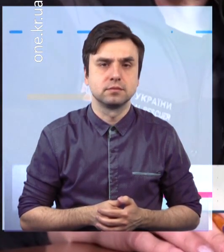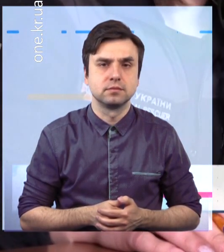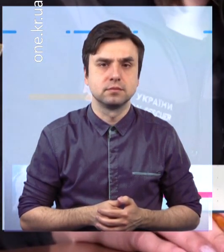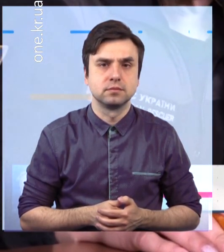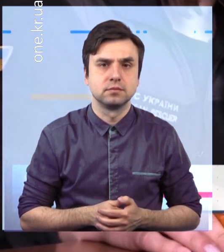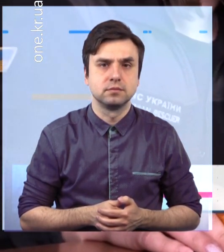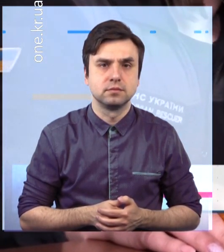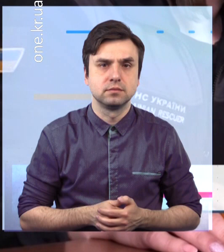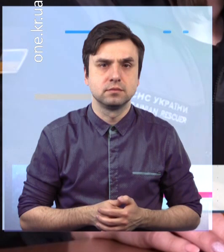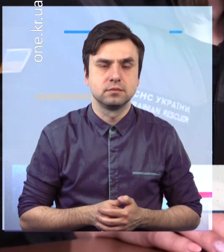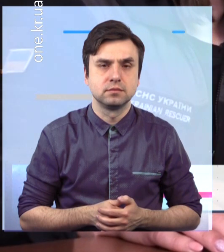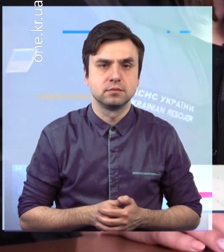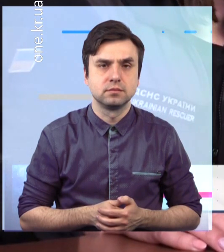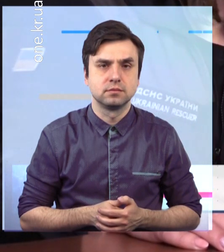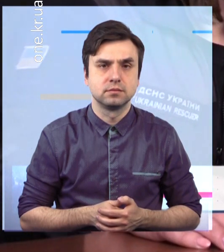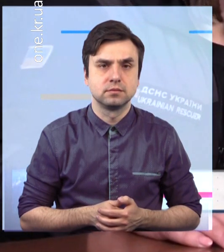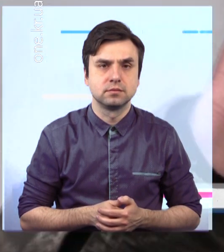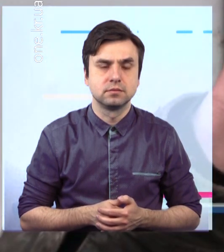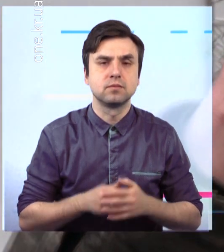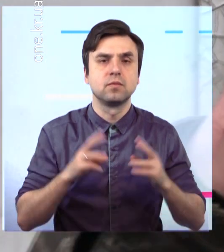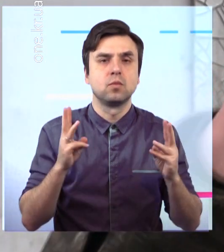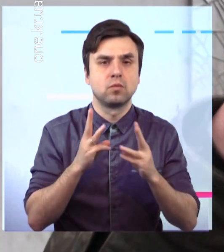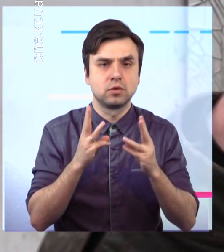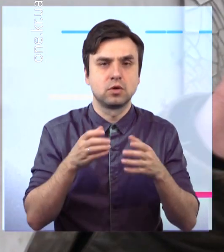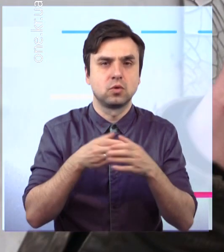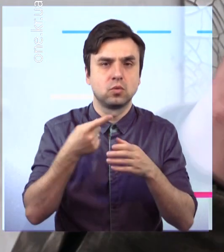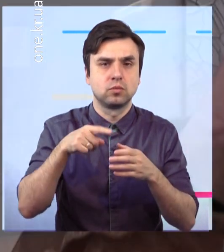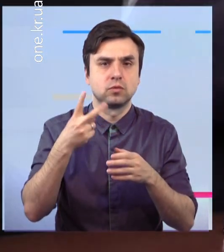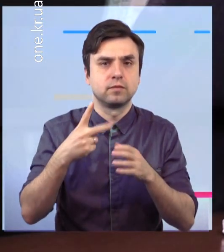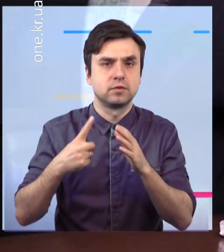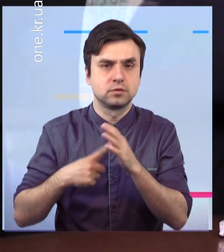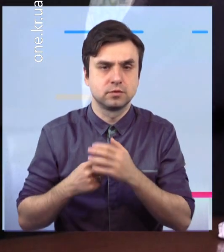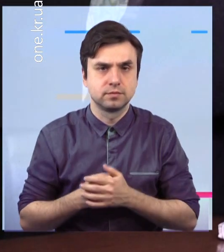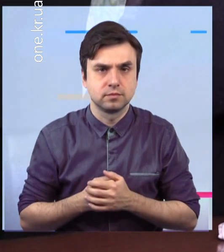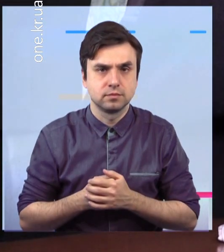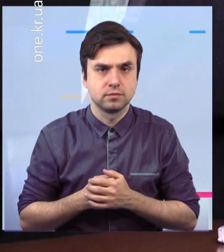Служба рятунку, 26-та частина, Пазенко слухаю. По красочному діленні пожар.